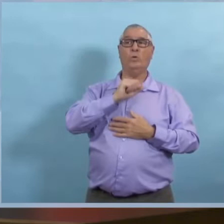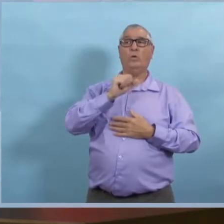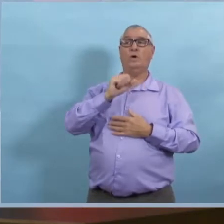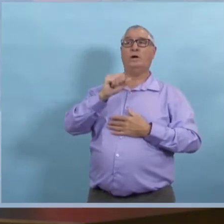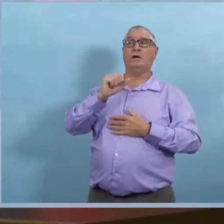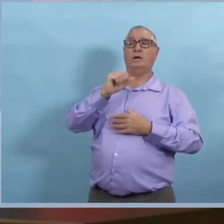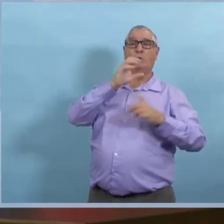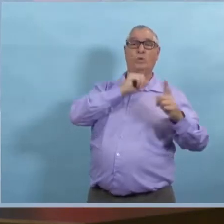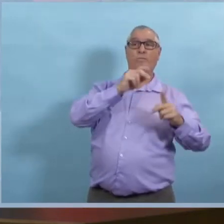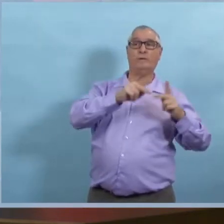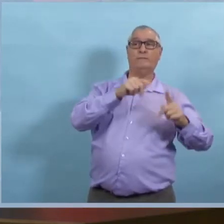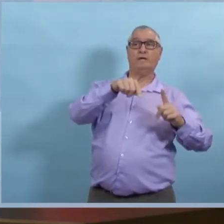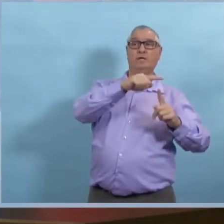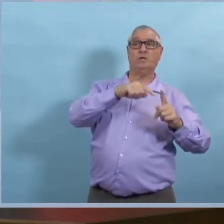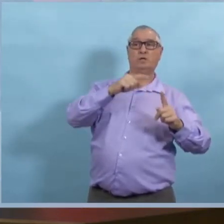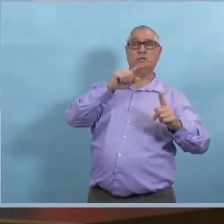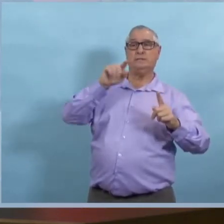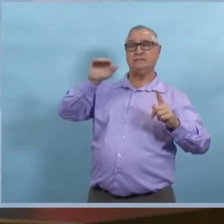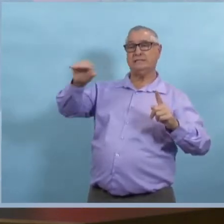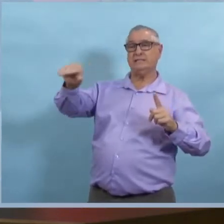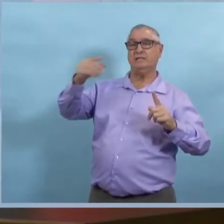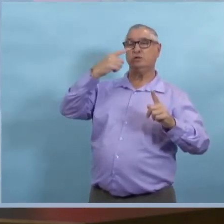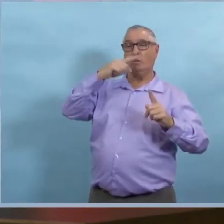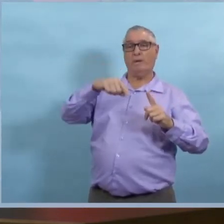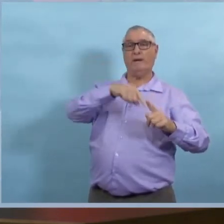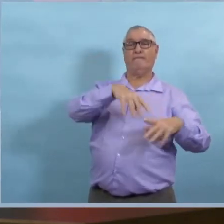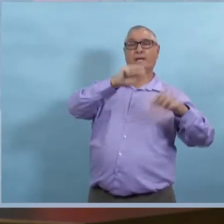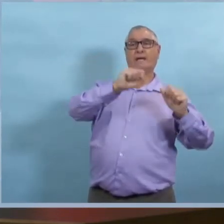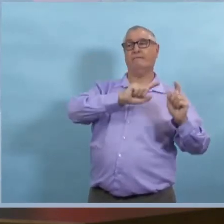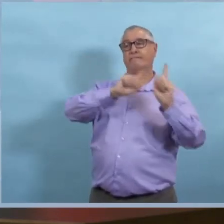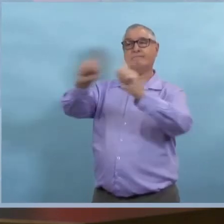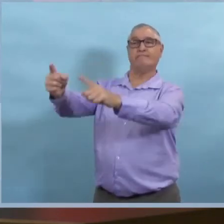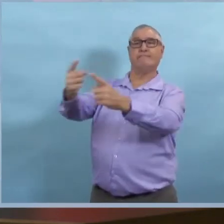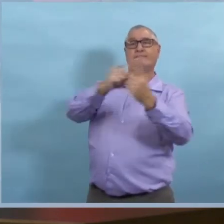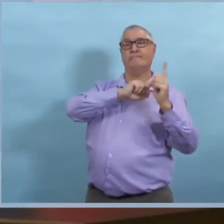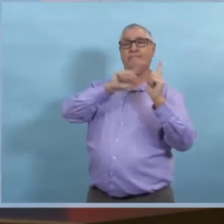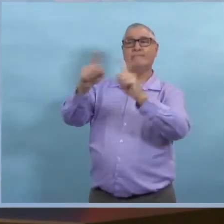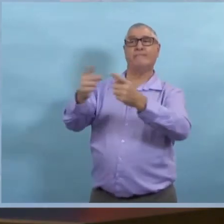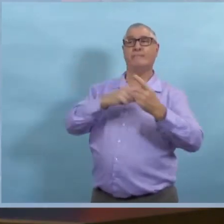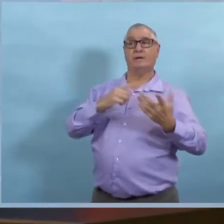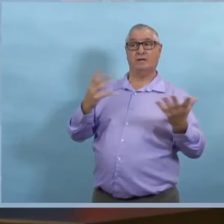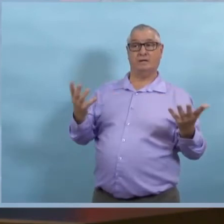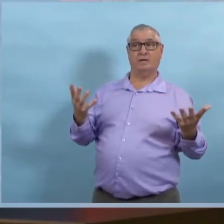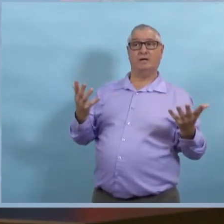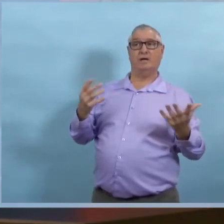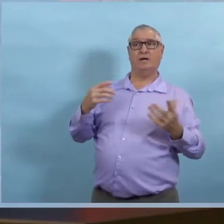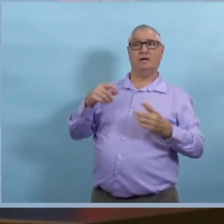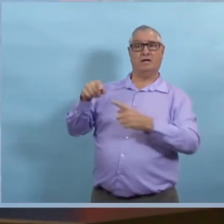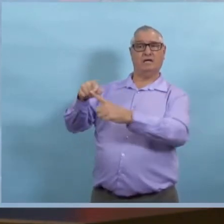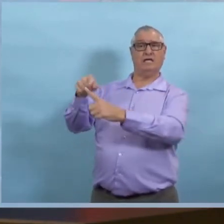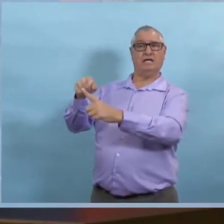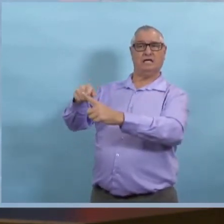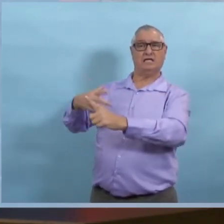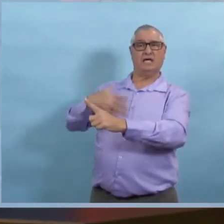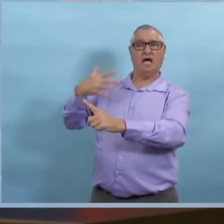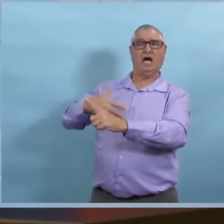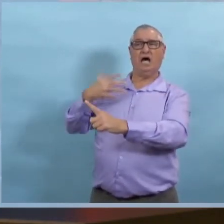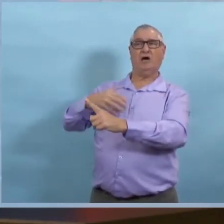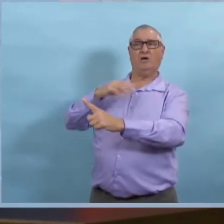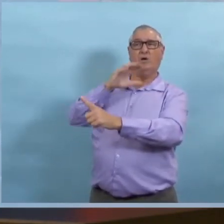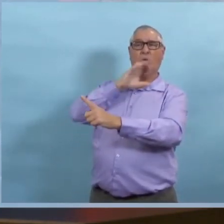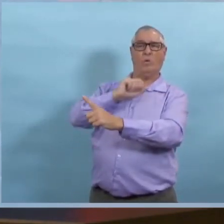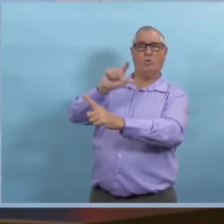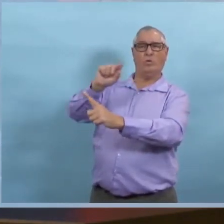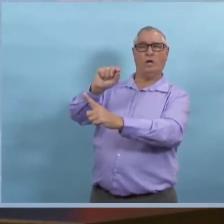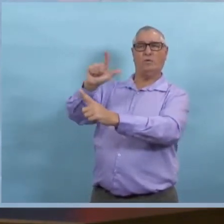Alors, dans le reste de la pandémie, on a dû encourager les gens à aller faire les courses pour d'autres et est-ce que vous pensez que ça, ça a contribué aux